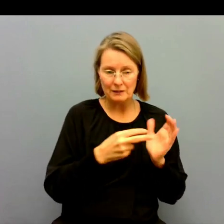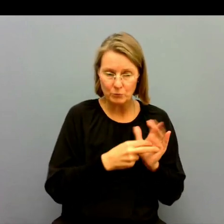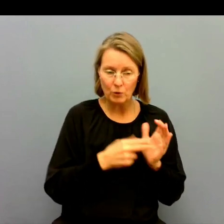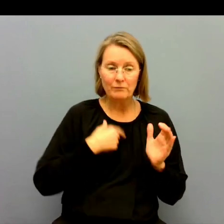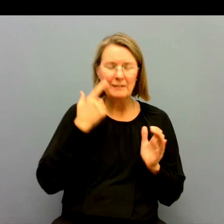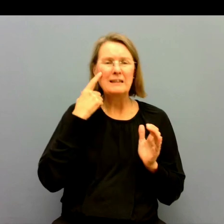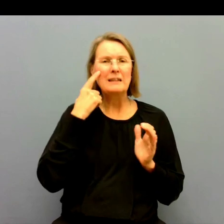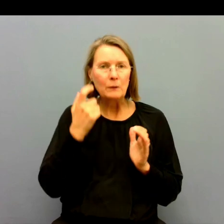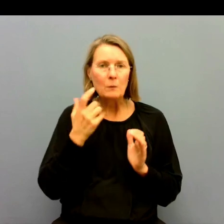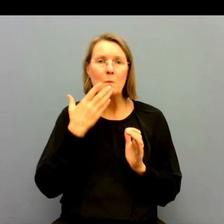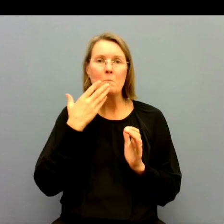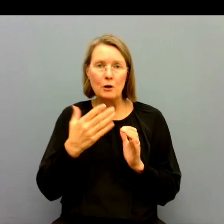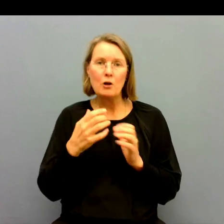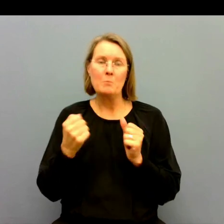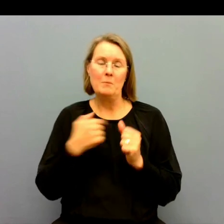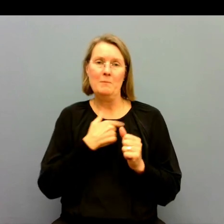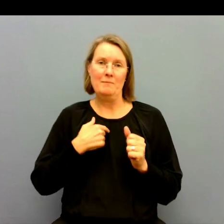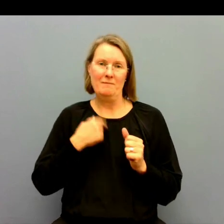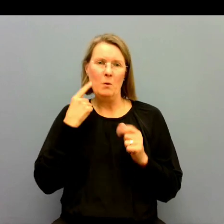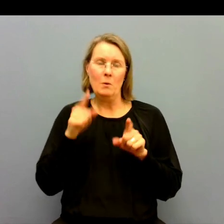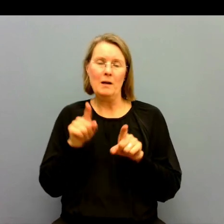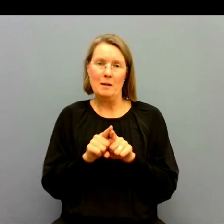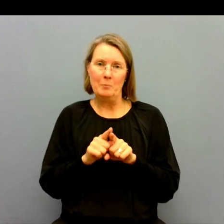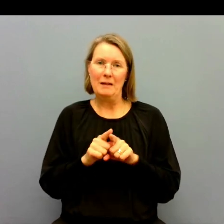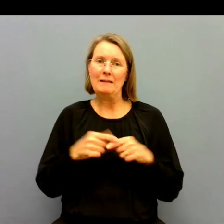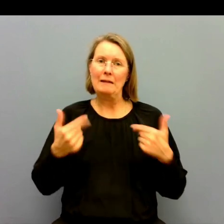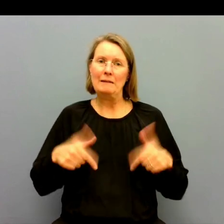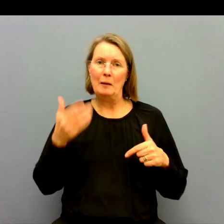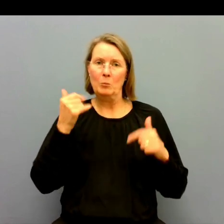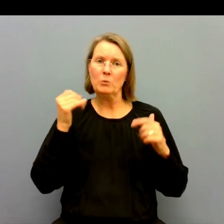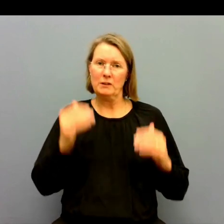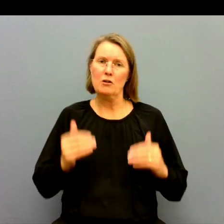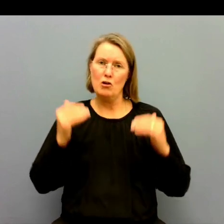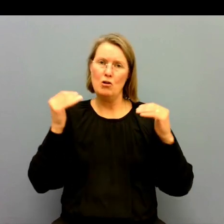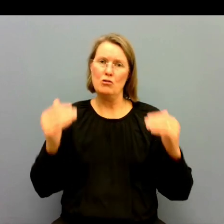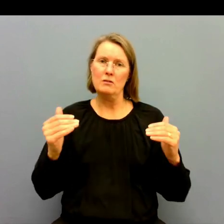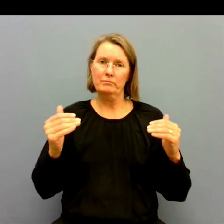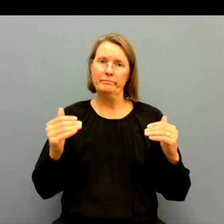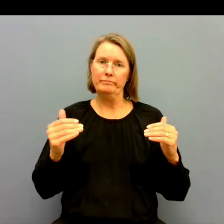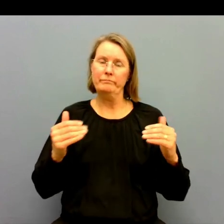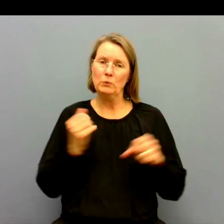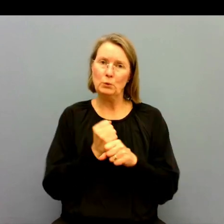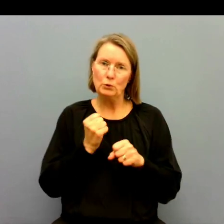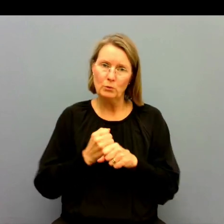kan vara väldigt bra men vi kan väl hålla med om att tempot kan ökas.